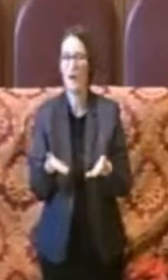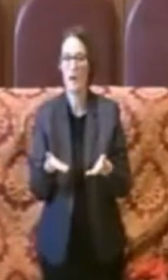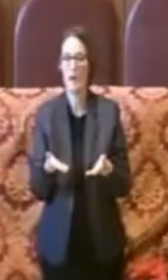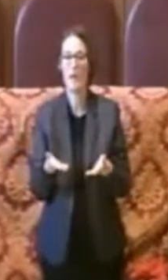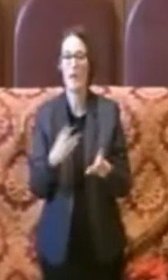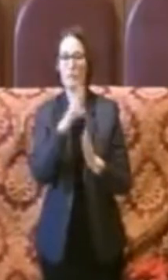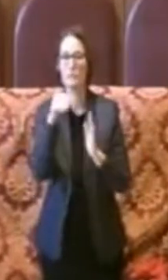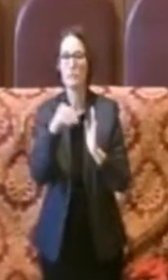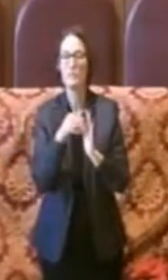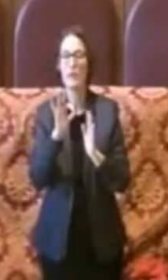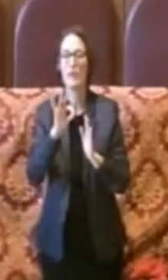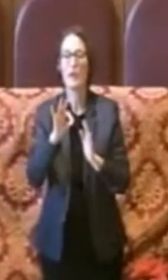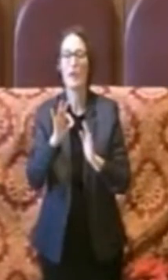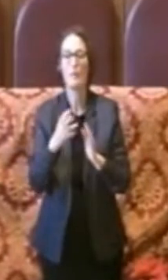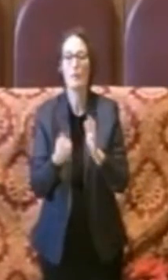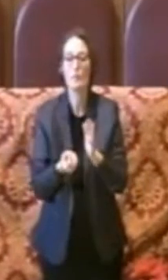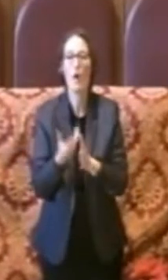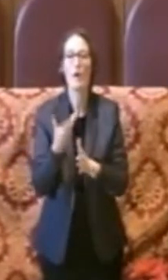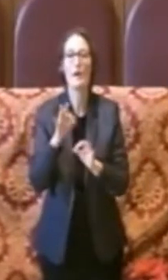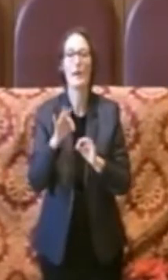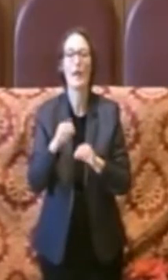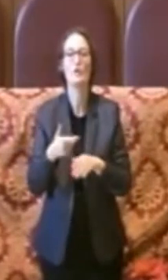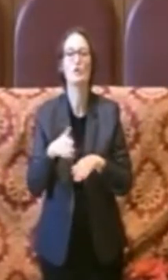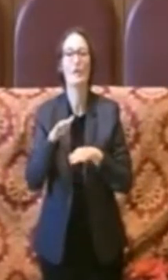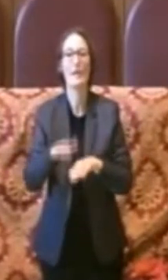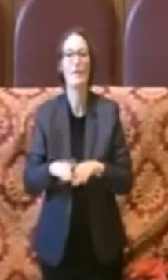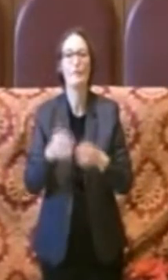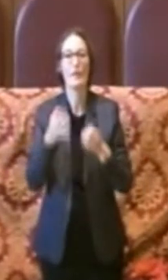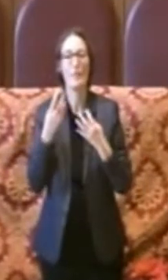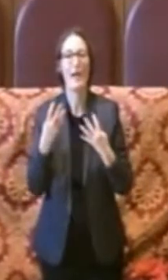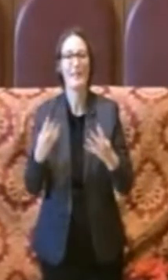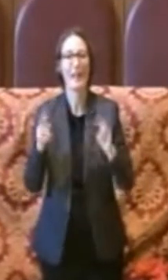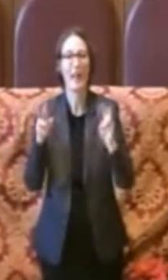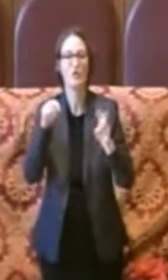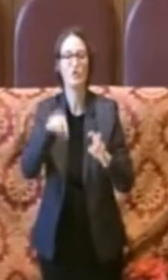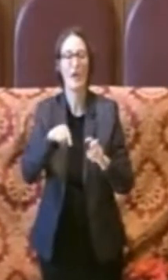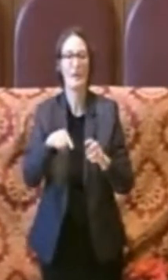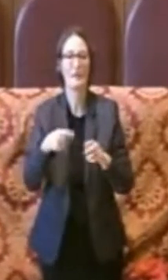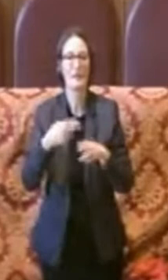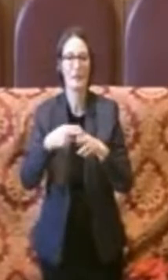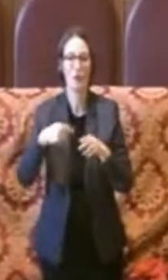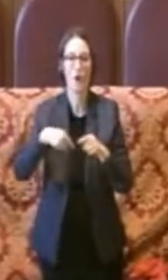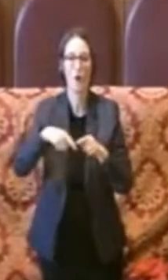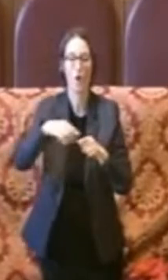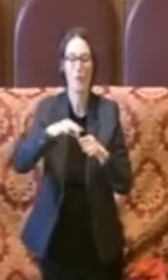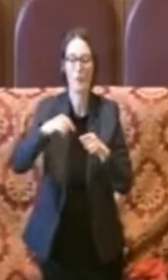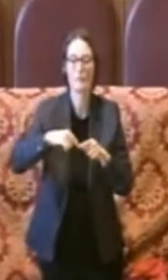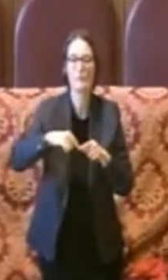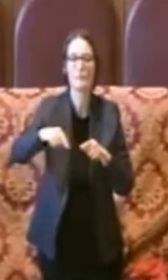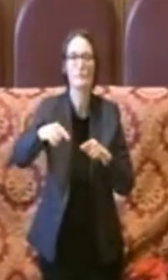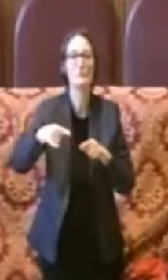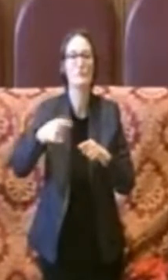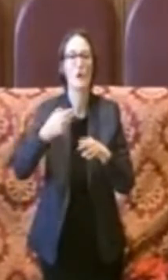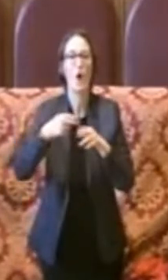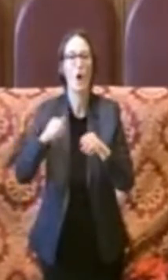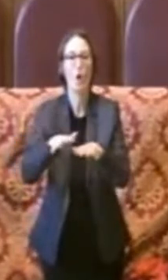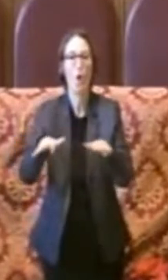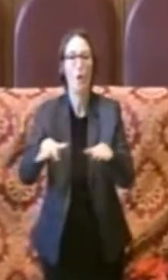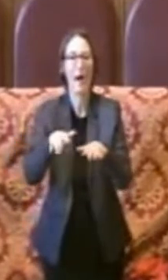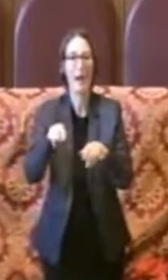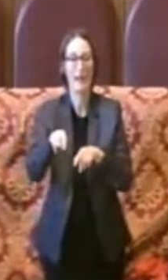della fermata Giardino di Roma sulla linea Roma-Lido che è stato argomento di alcune commissioni